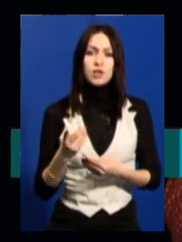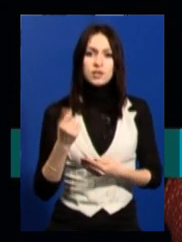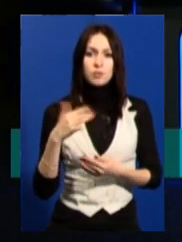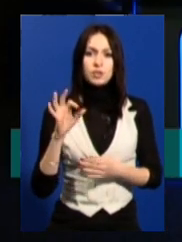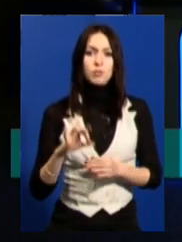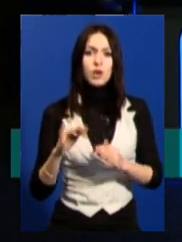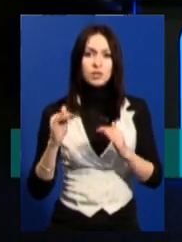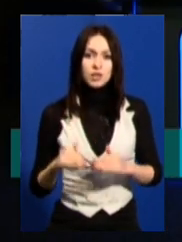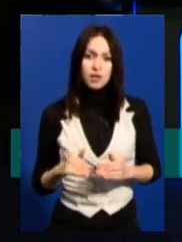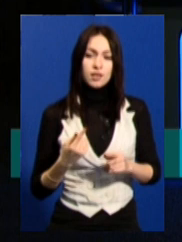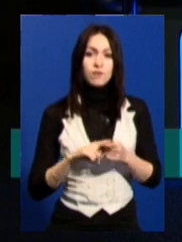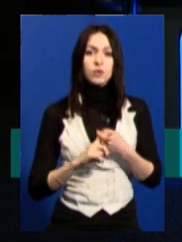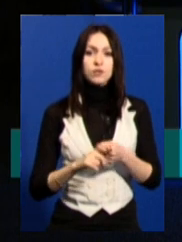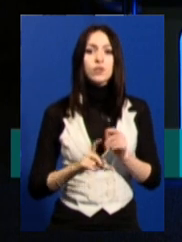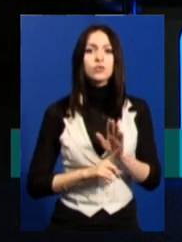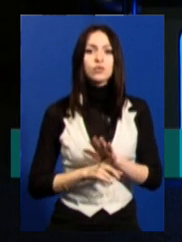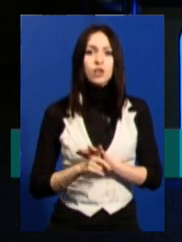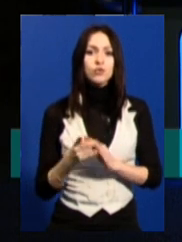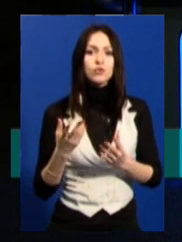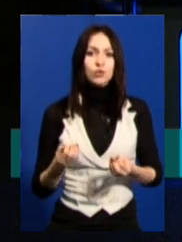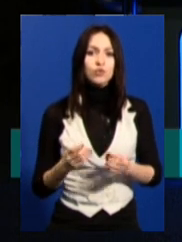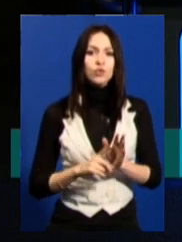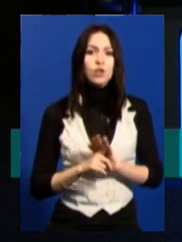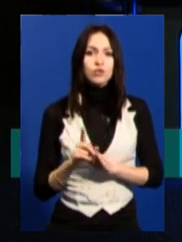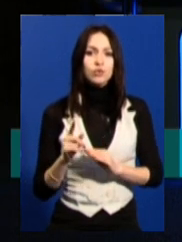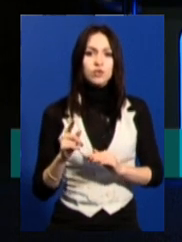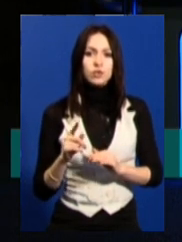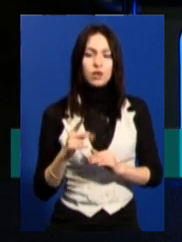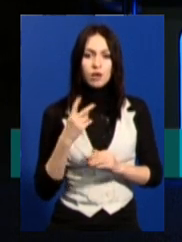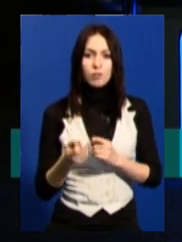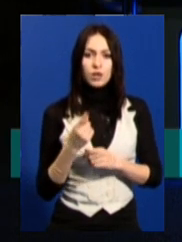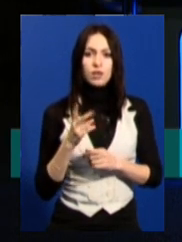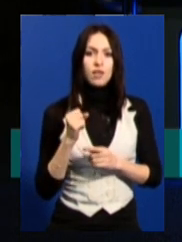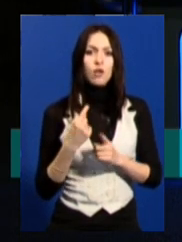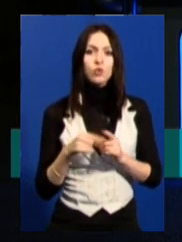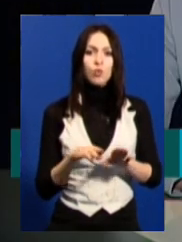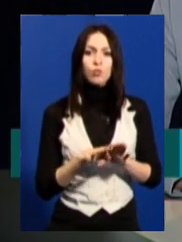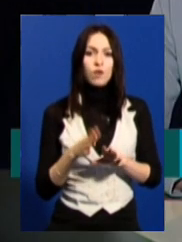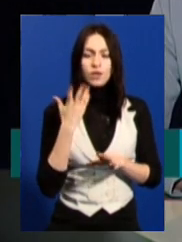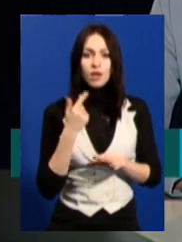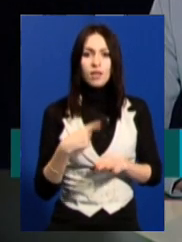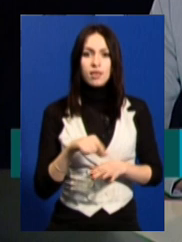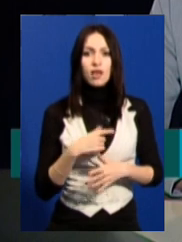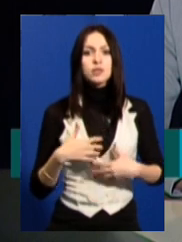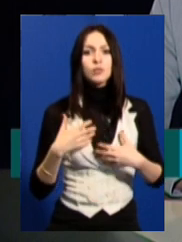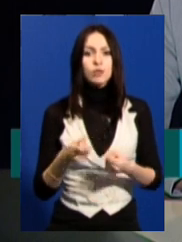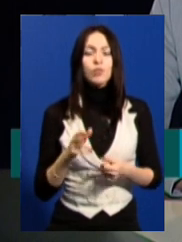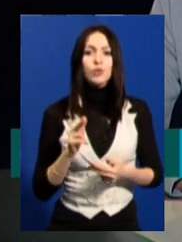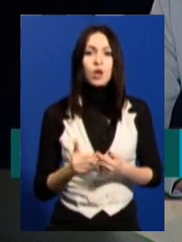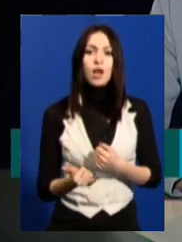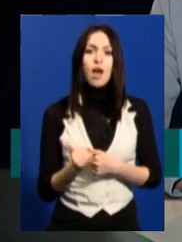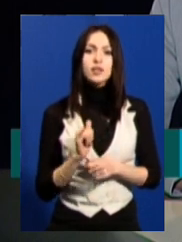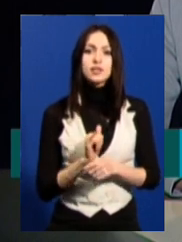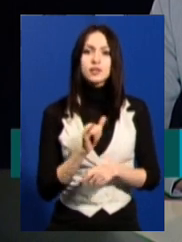'язок почав почувати ще на іншому рівні. Коли нас приймають як гостей,